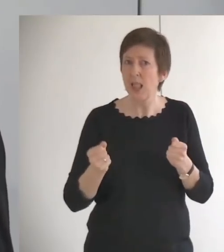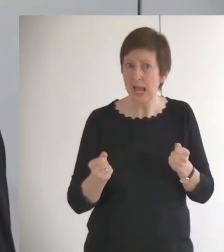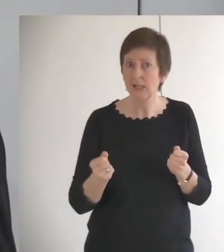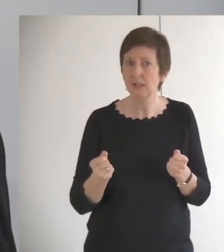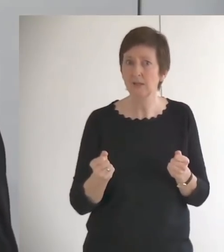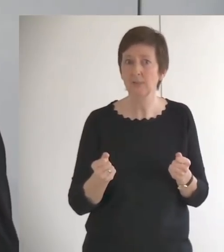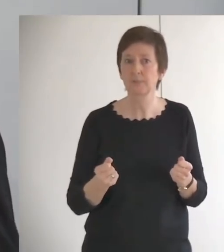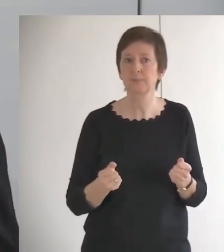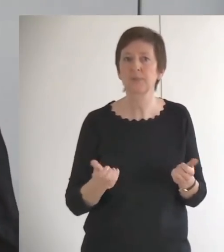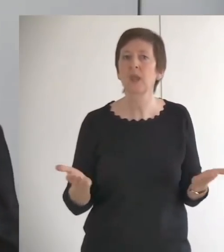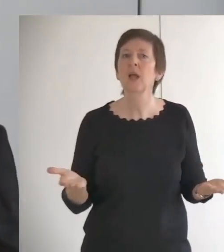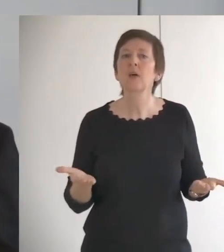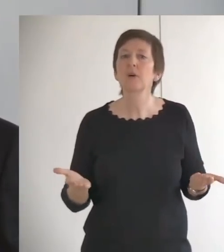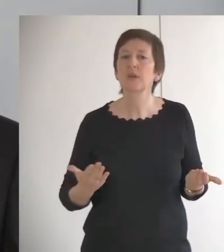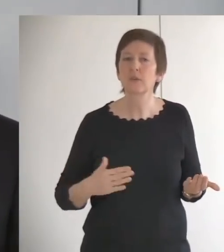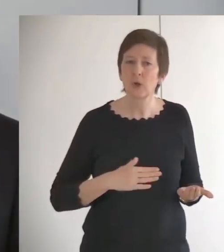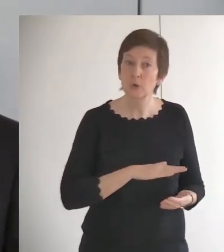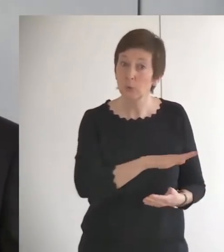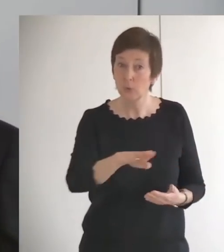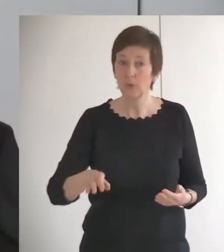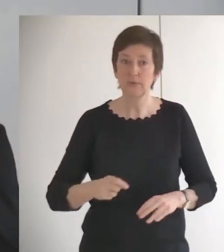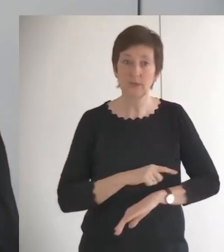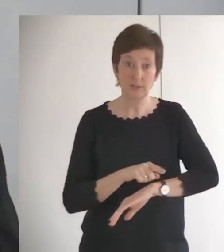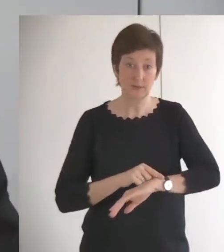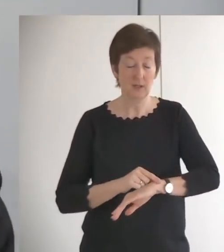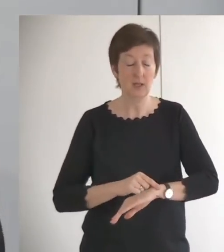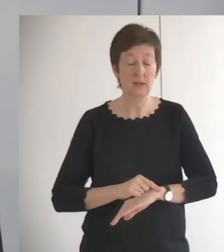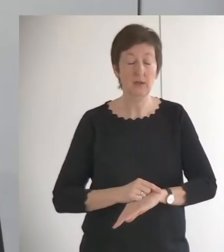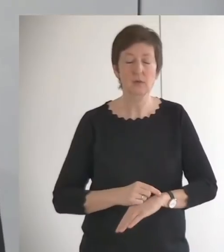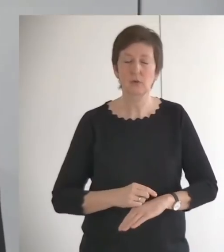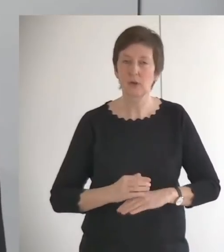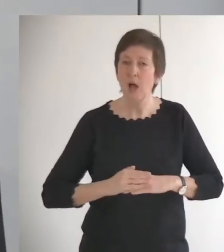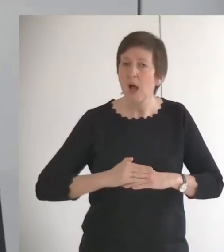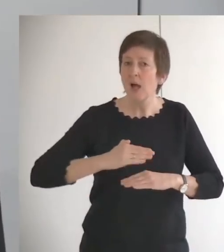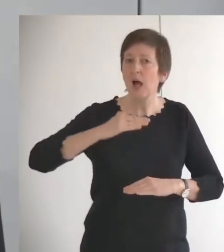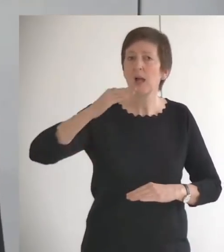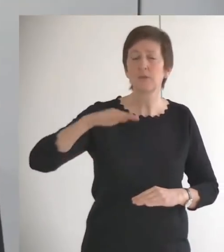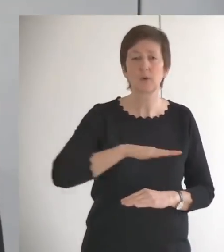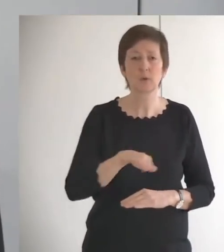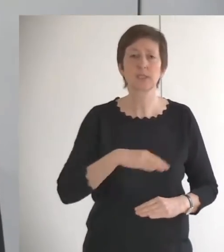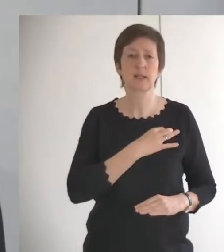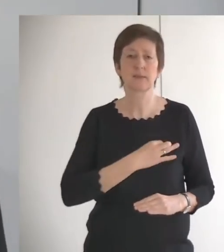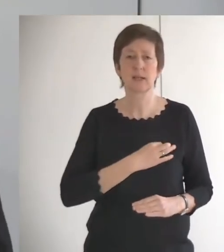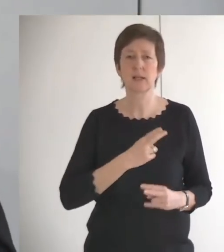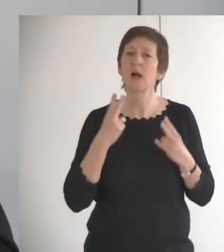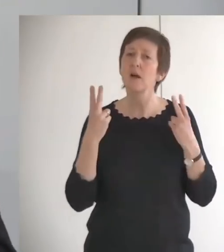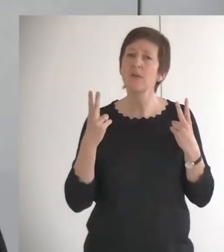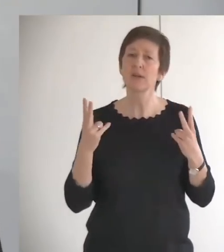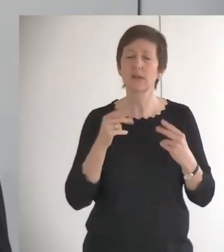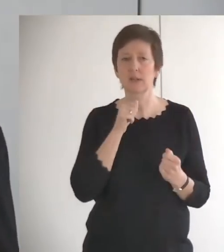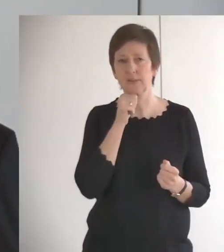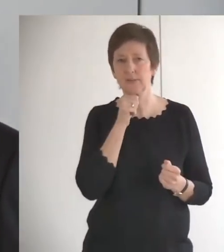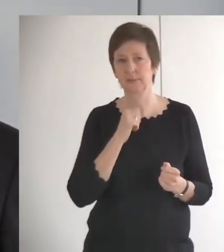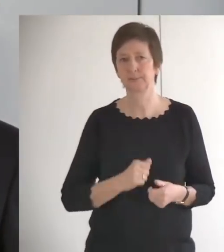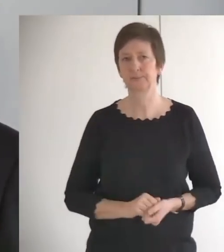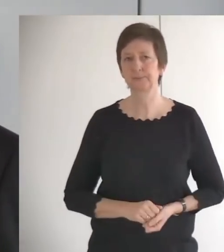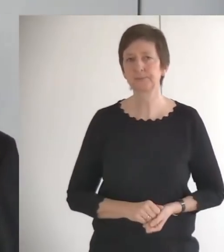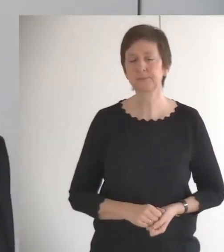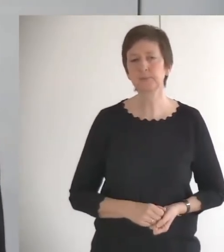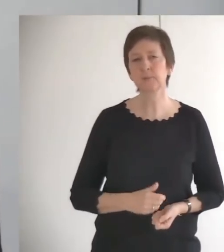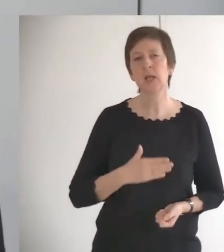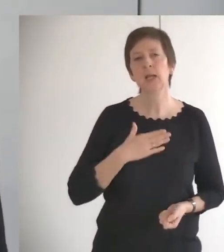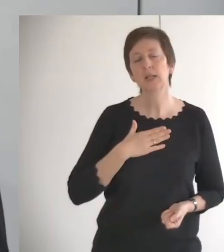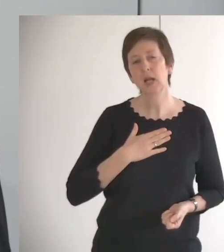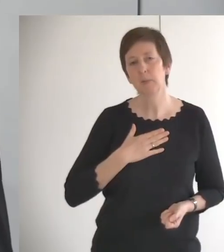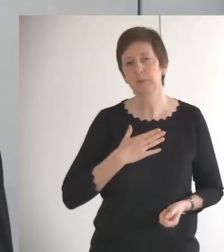zu unserer Zeit, zur Ausreife unserer Seelen notwendig ist. Ja, ich habe mich so ein bisschen mit diesem